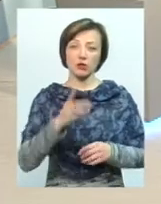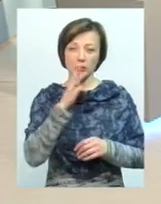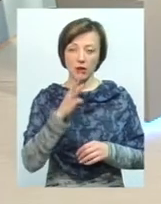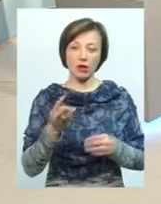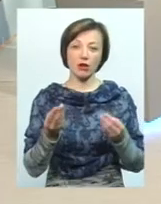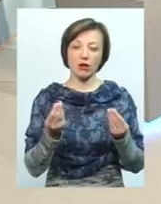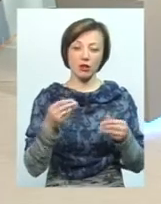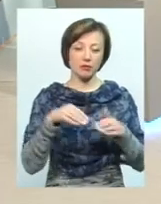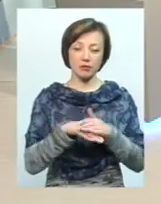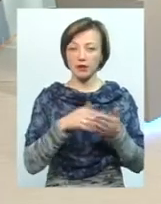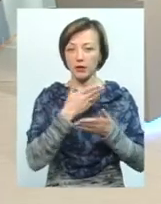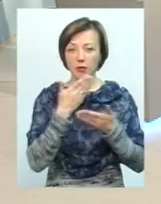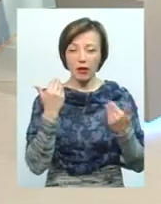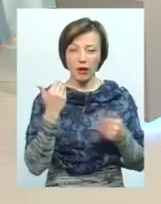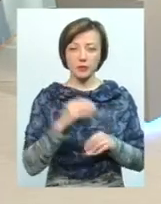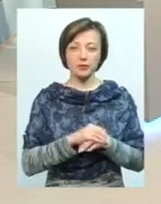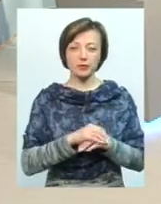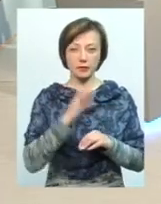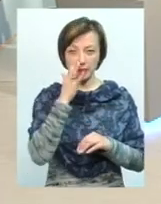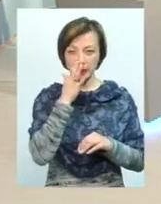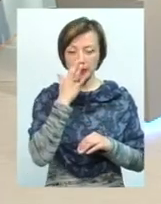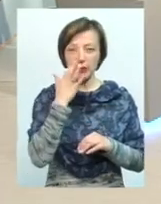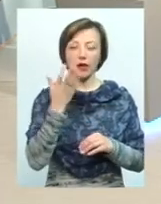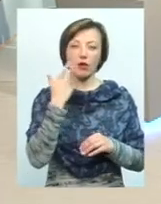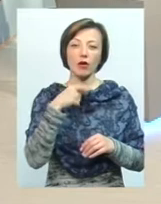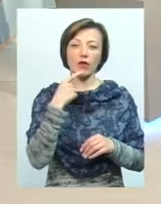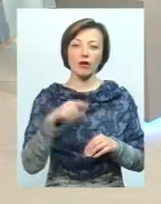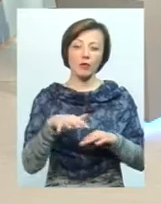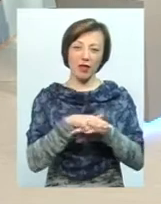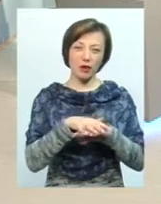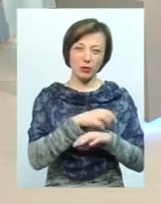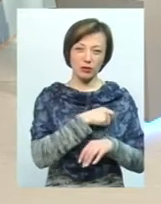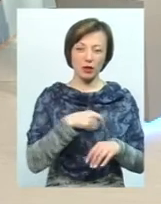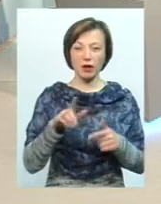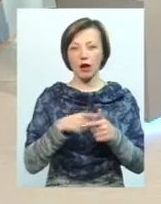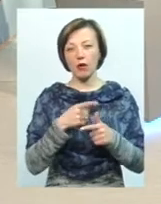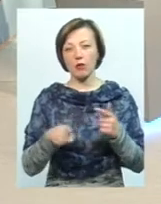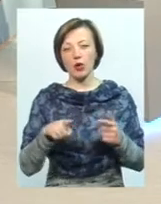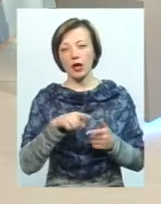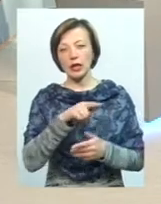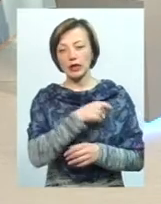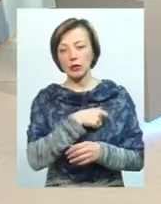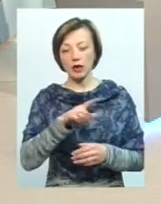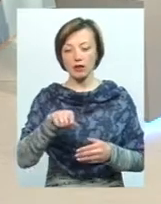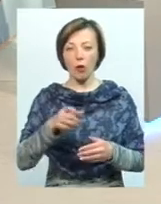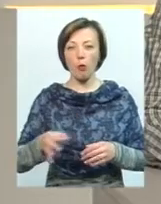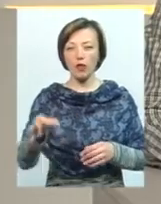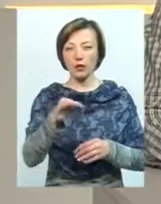грошей під подушкою не тримали, як, правило, ми говорили там про народних обранців чи депутатів областної ради, але не всіх.